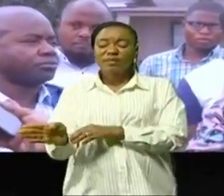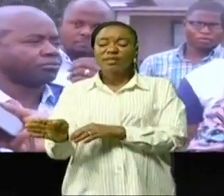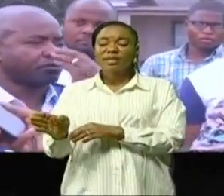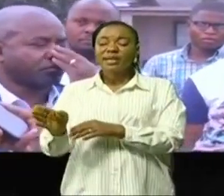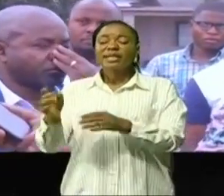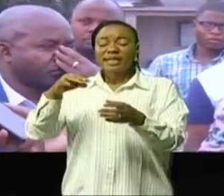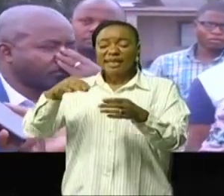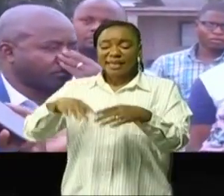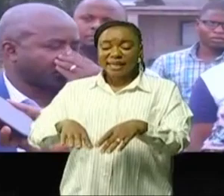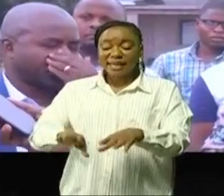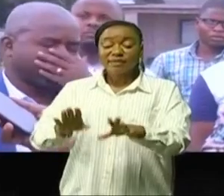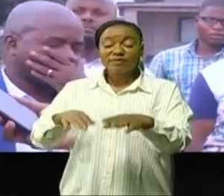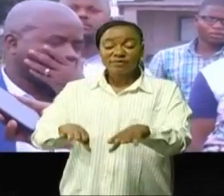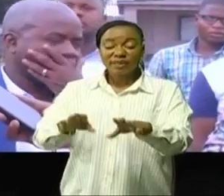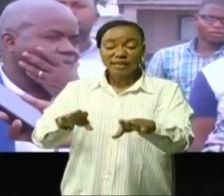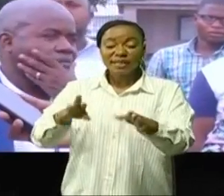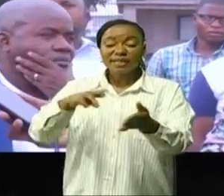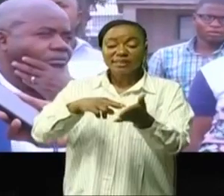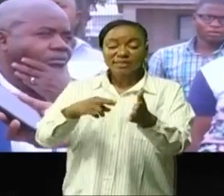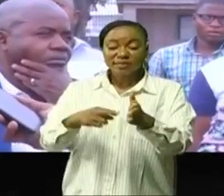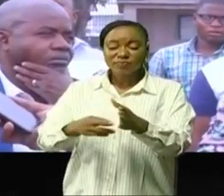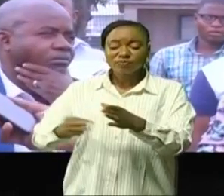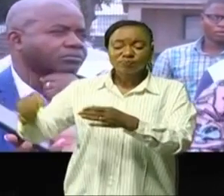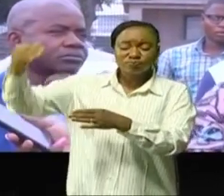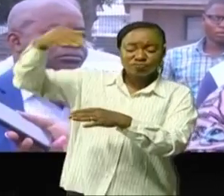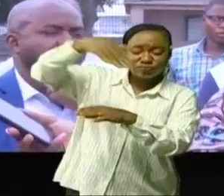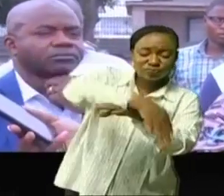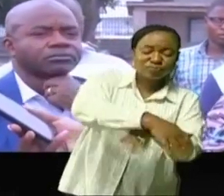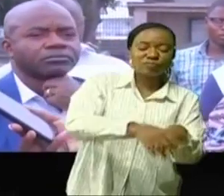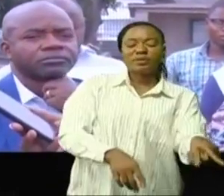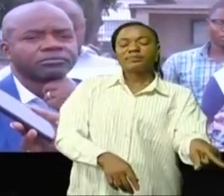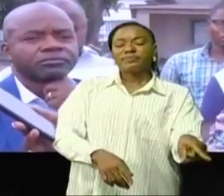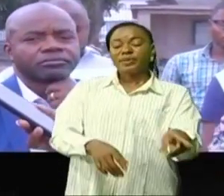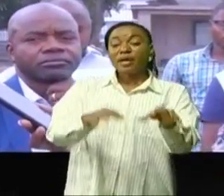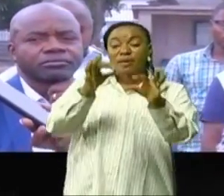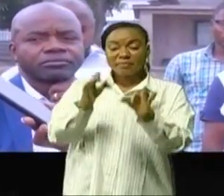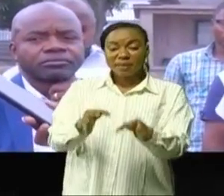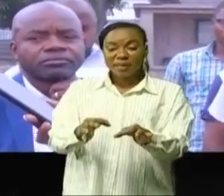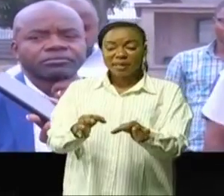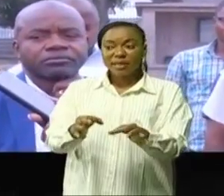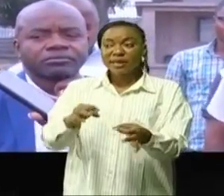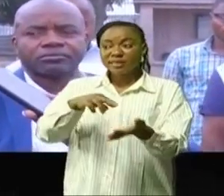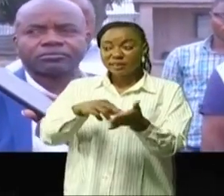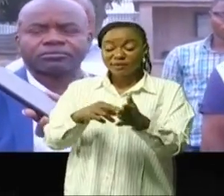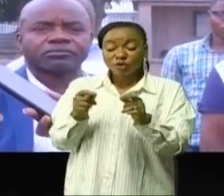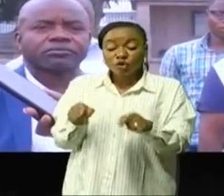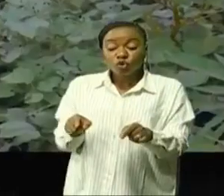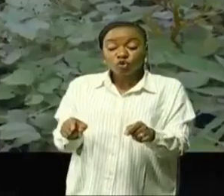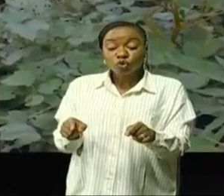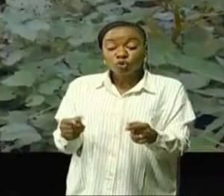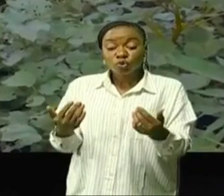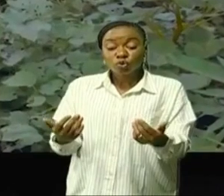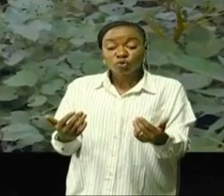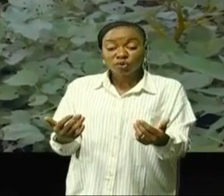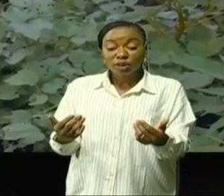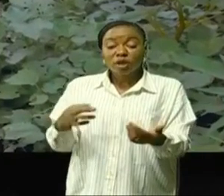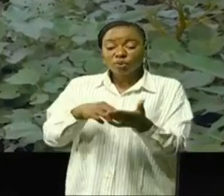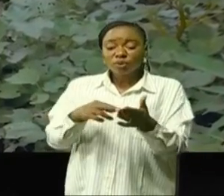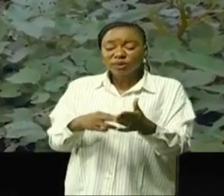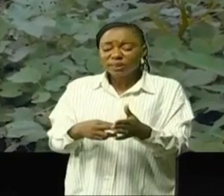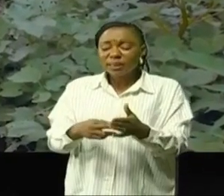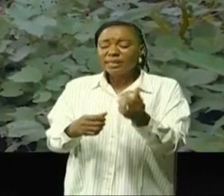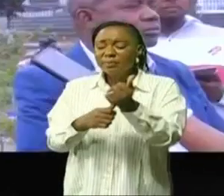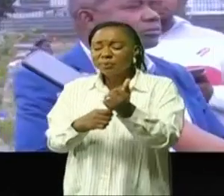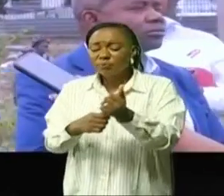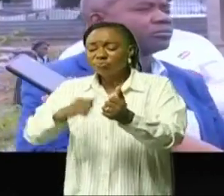charrié par la rivière Maquéléle viennent directement à notre captage alors le problème qui nous concerne aujourd'hui vous voyez qu'il y des bornes on a mis